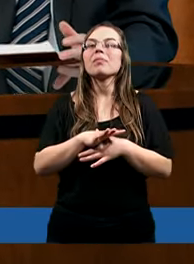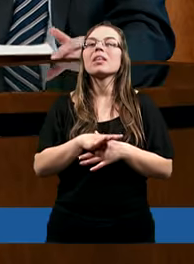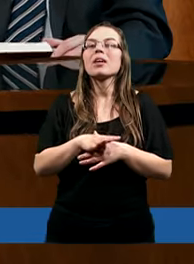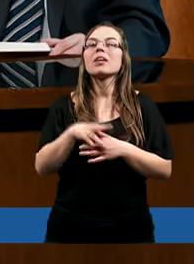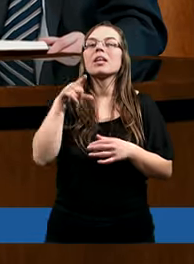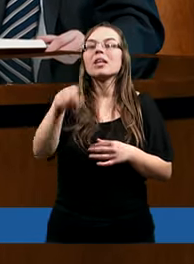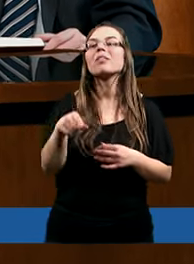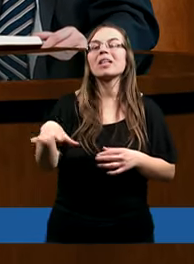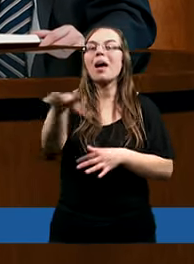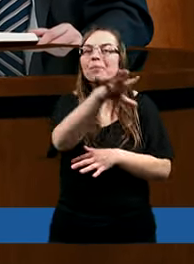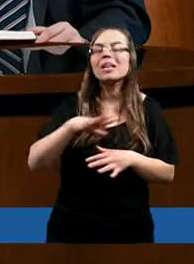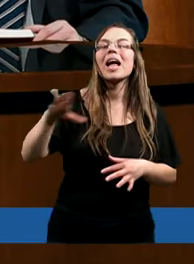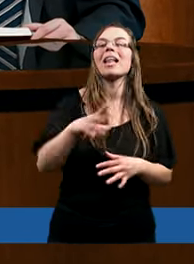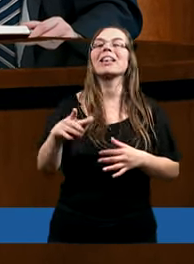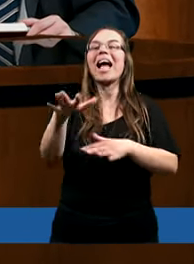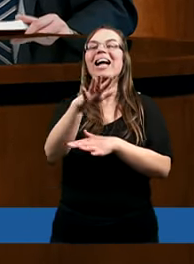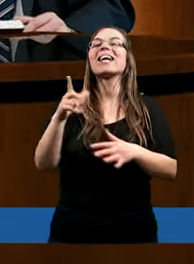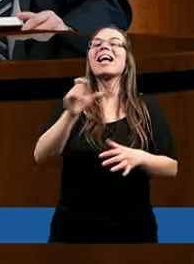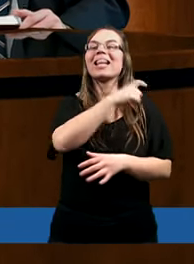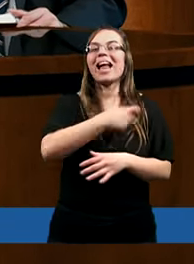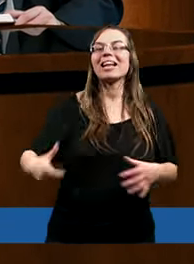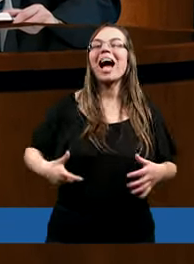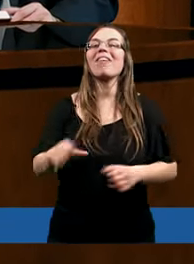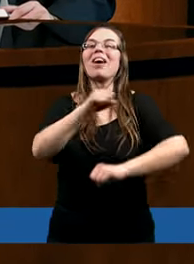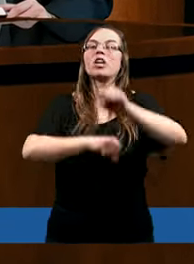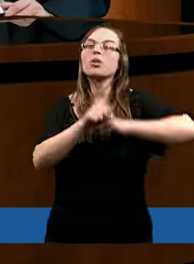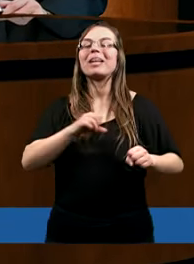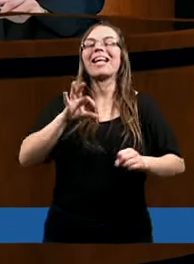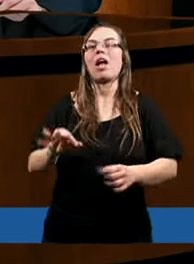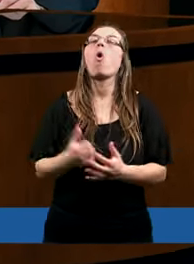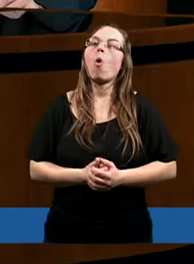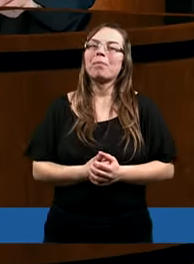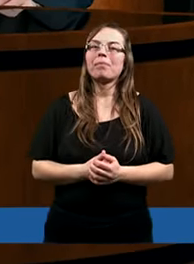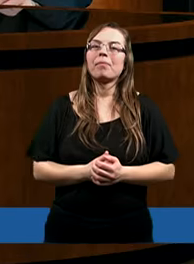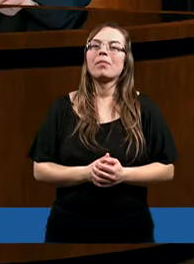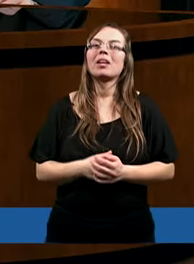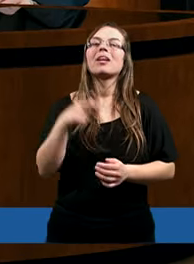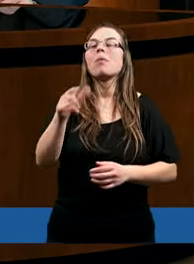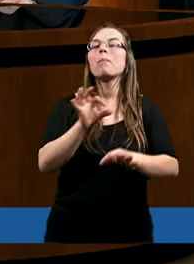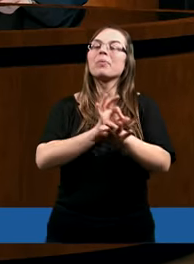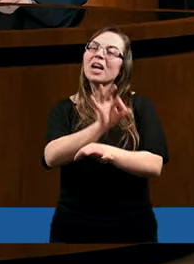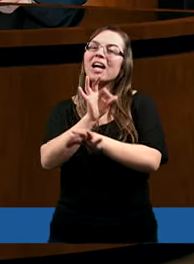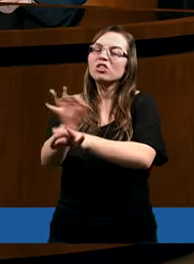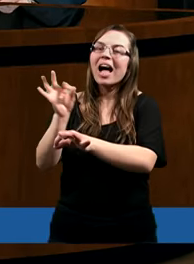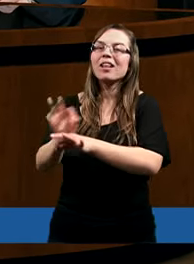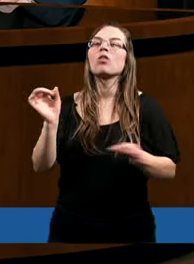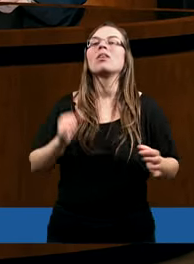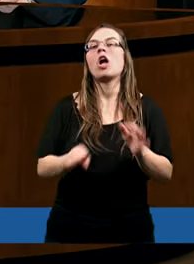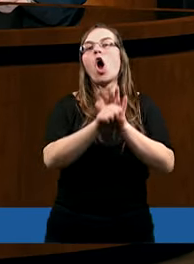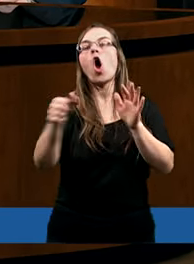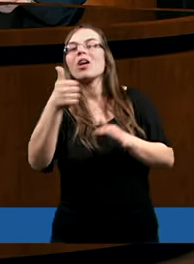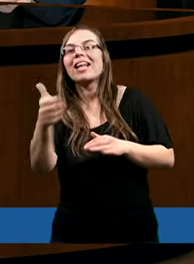na terenie cesarstwa rzymskiego. Nie tylko były to prześladowania od